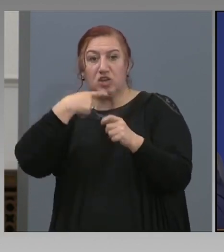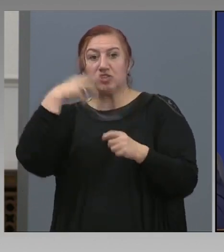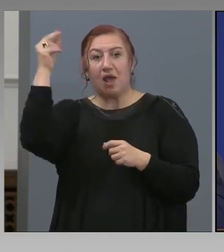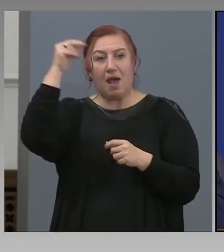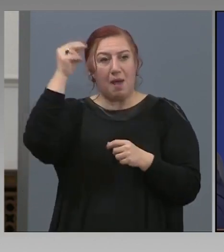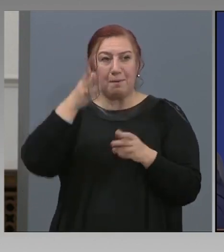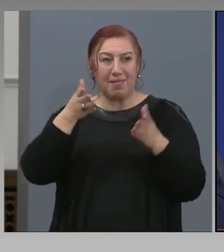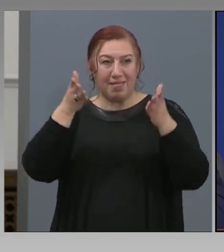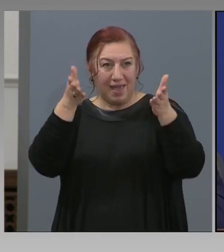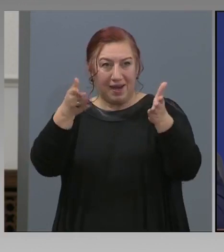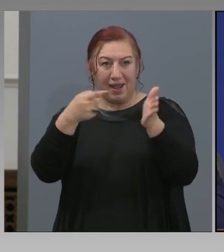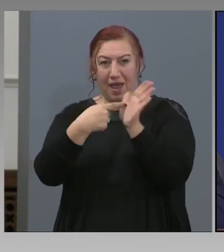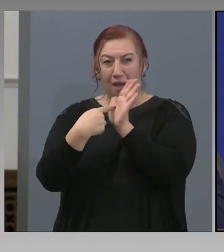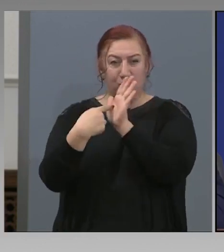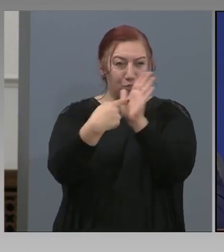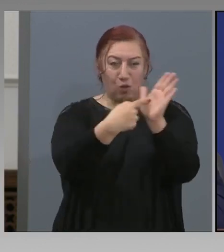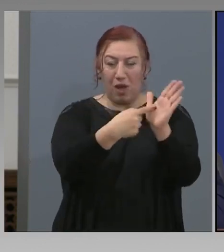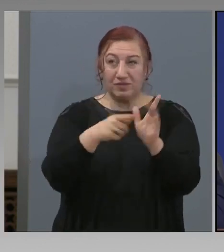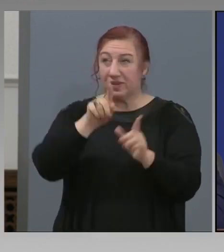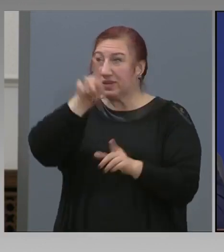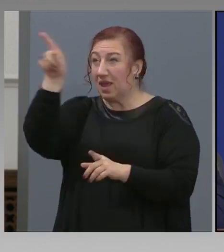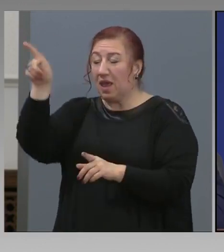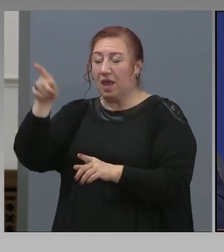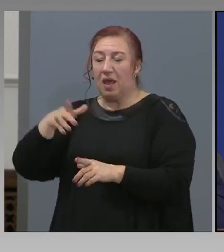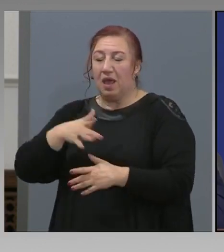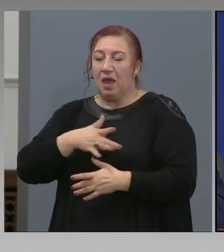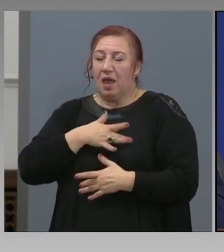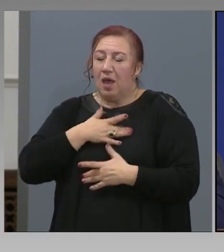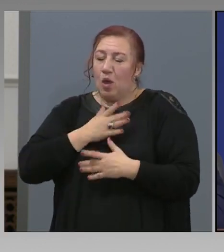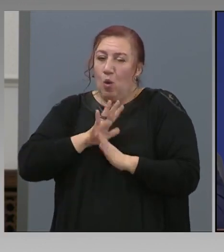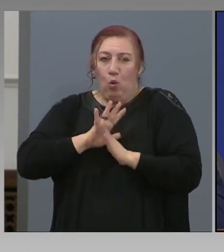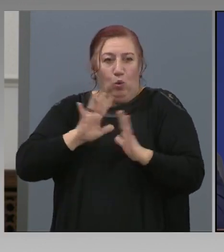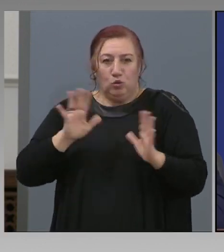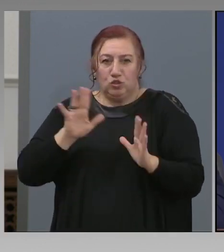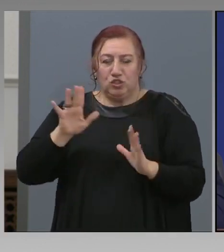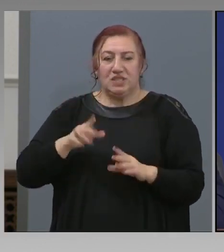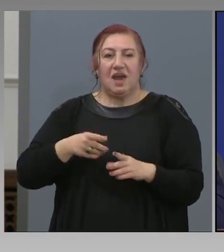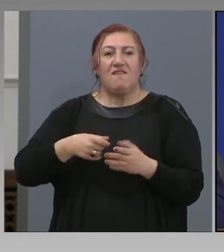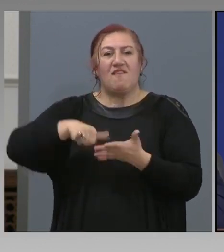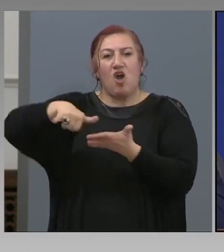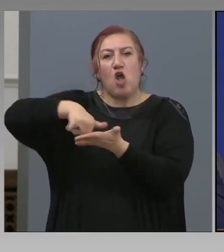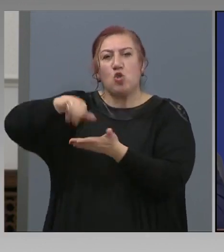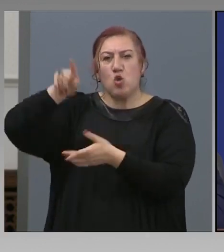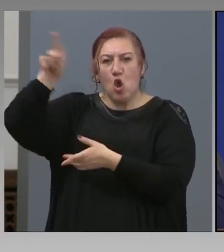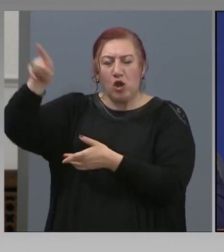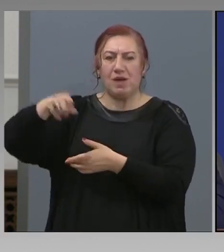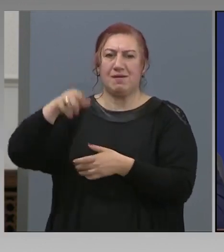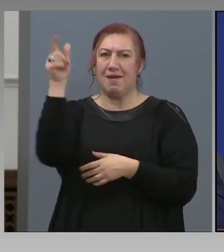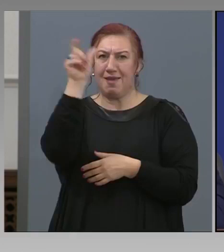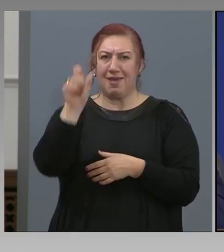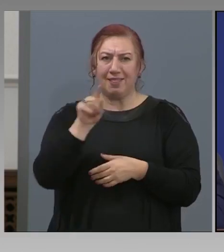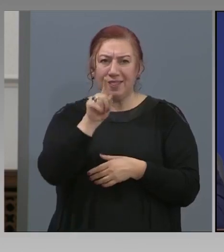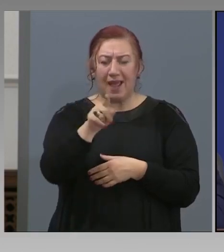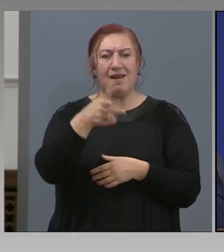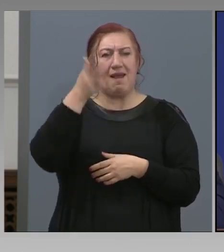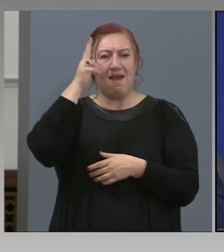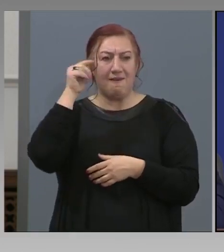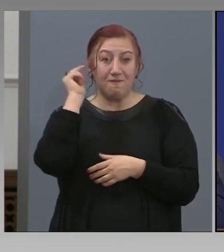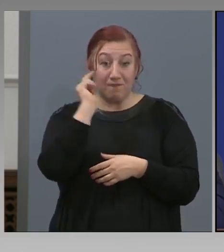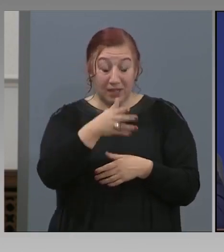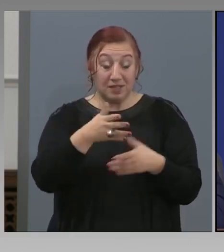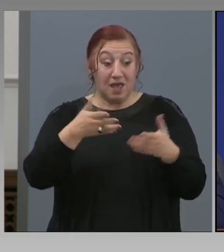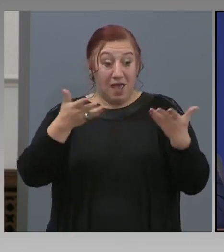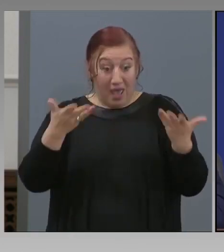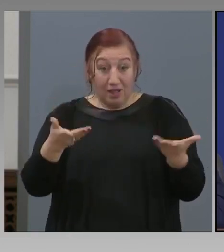дадете ужаса в Нью Йорк, или в Италия, или в Франция, или в Германия, където... Ето,